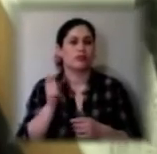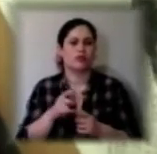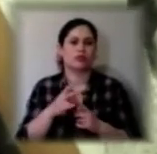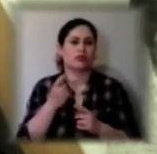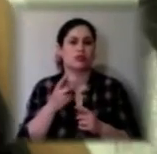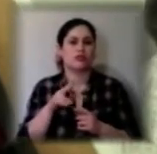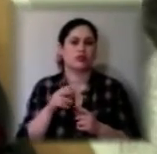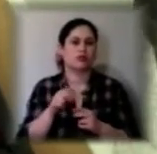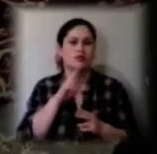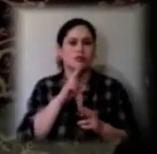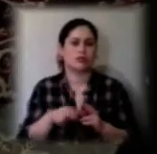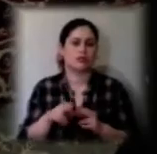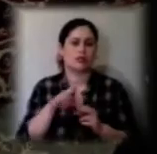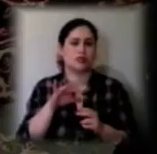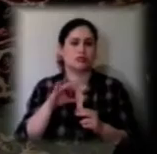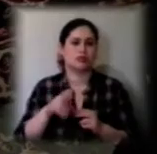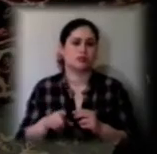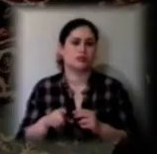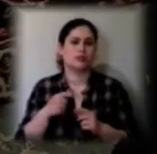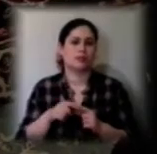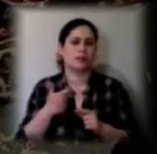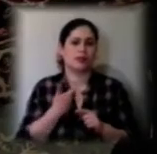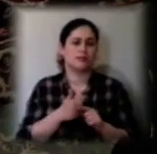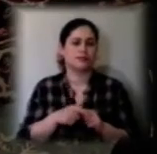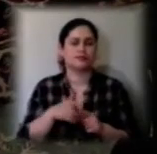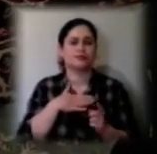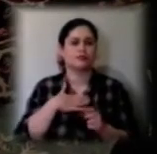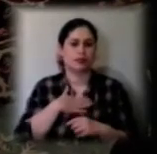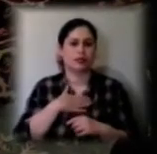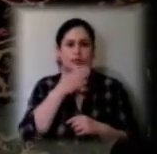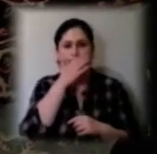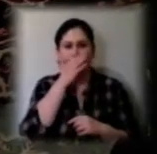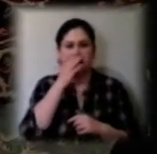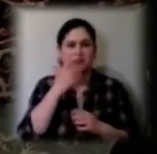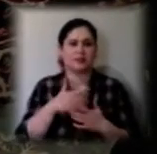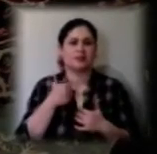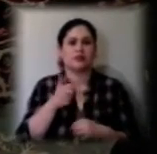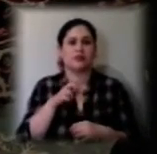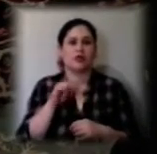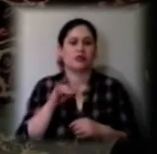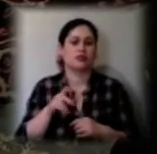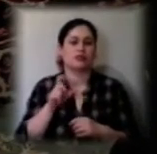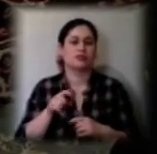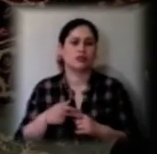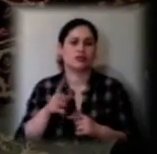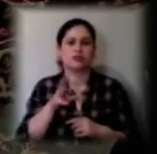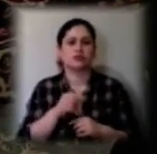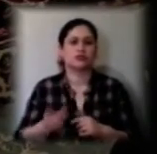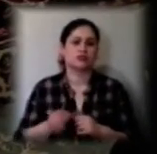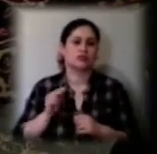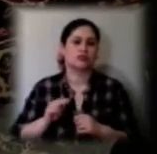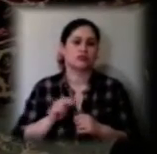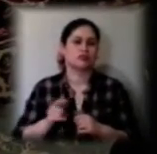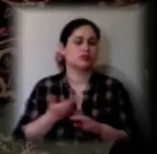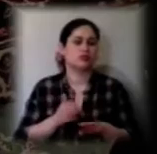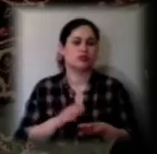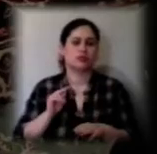втратив оптимізму. Ми дуже його любимо. Це благородна людина. Всю життя пропрацював, тяжко пропрацював,